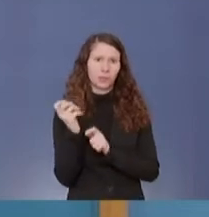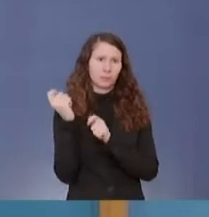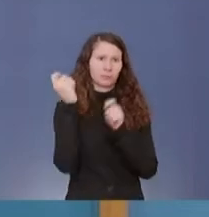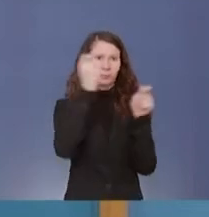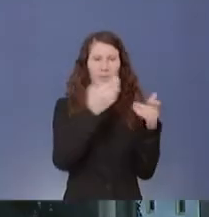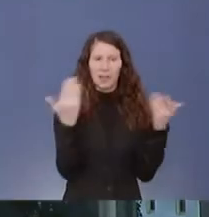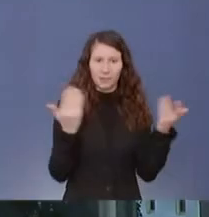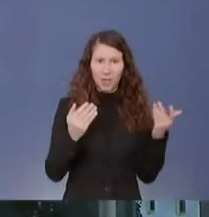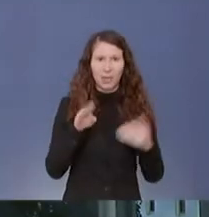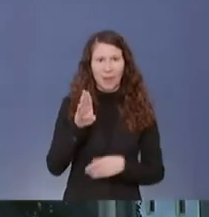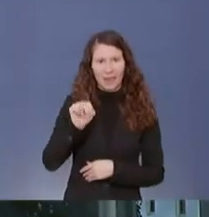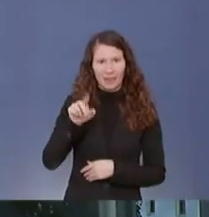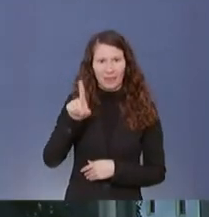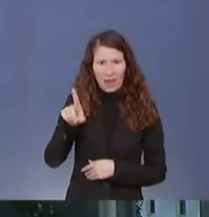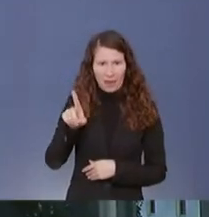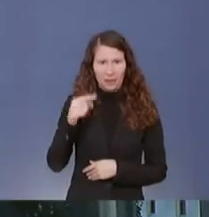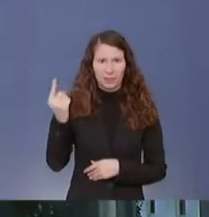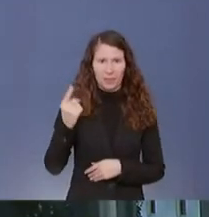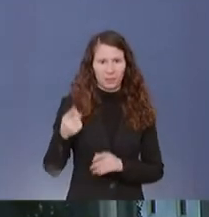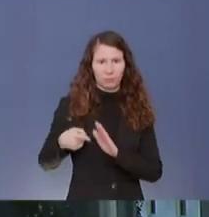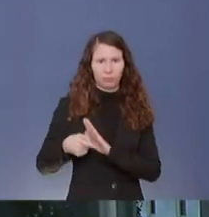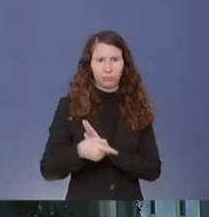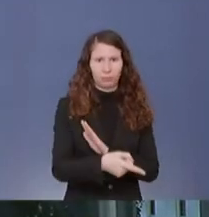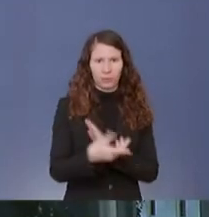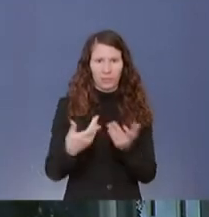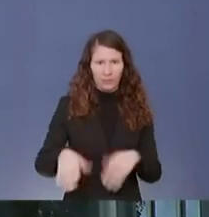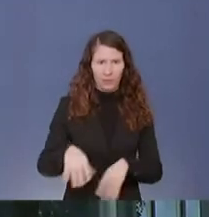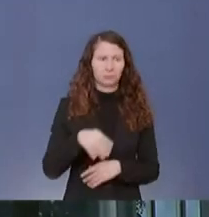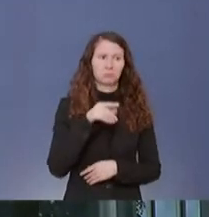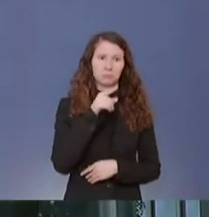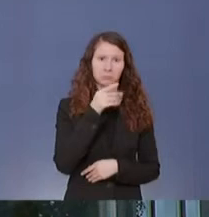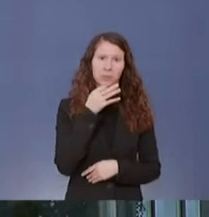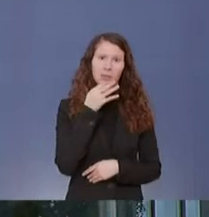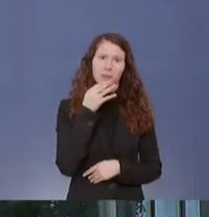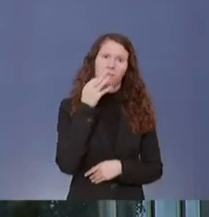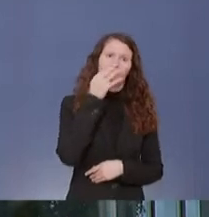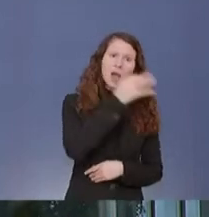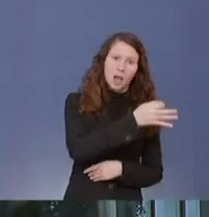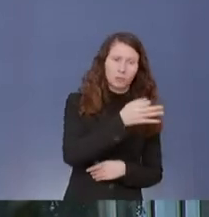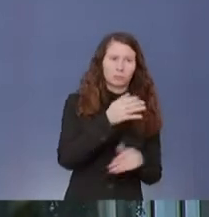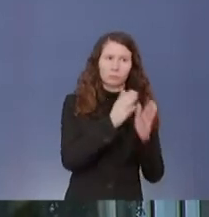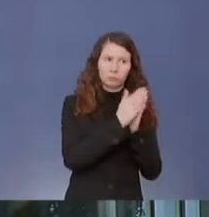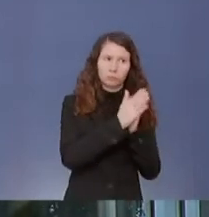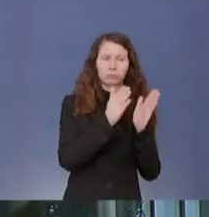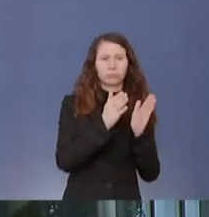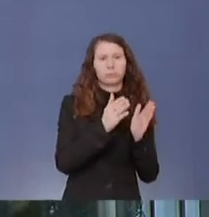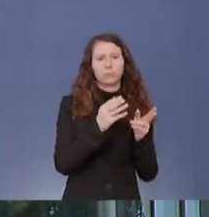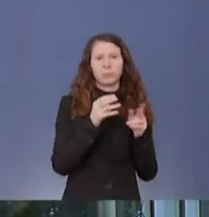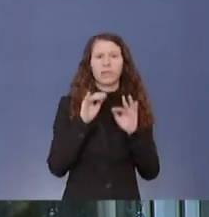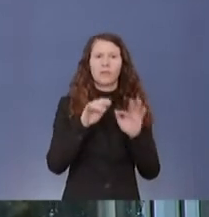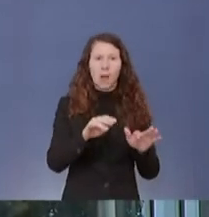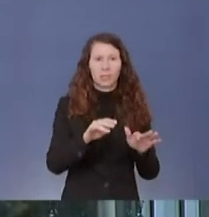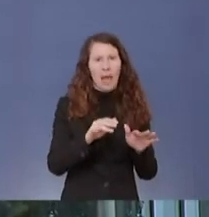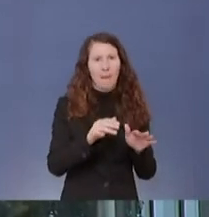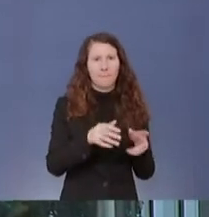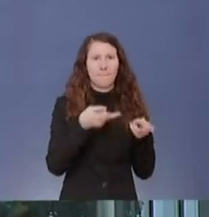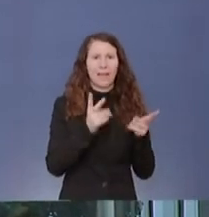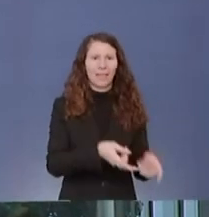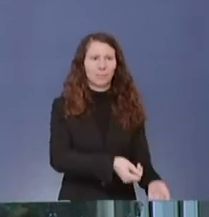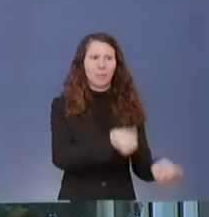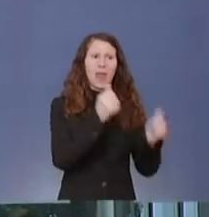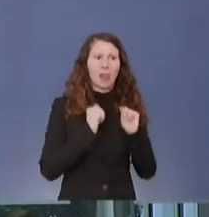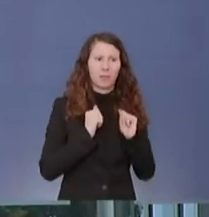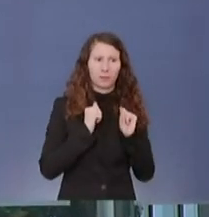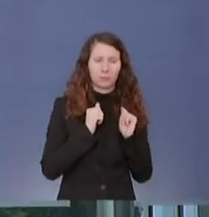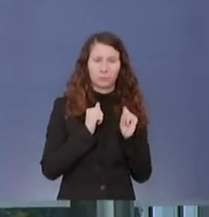habe der Gerichtshof die Bundesregierung bereits am 9. Dezember um wirksame Rechtsbehelfe gebeten. Kann die Bundesregierung diesen Vorgang bestätigen? Und wie